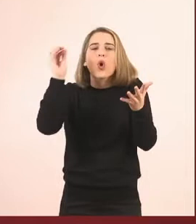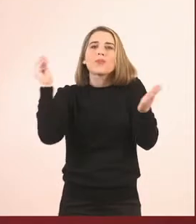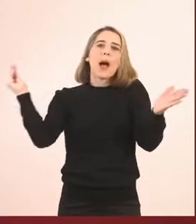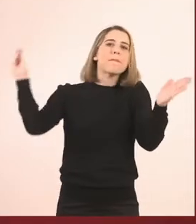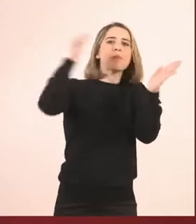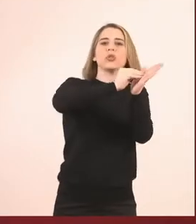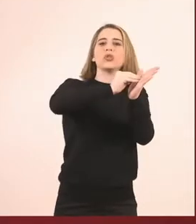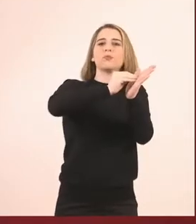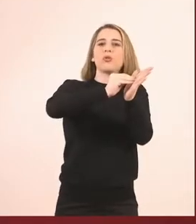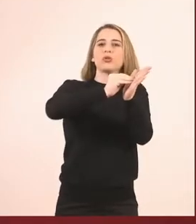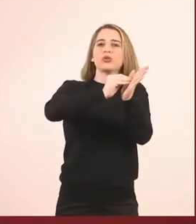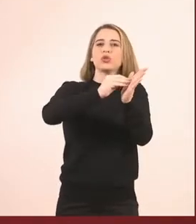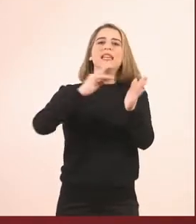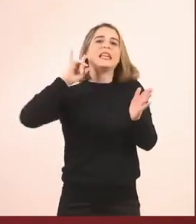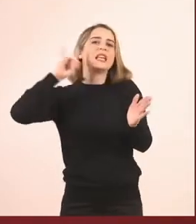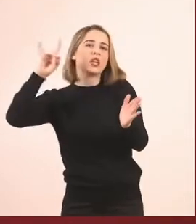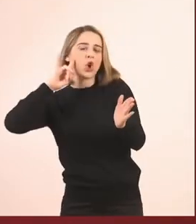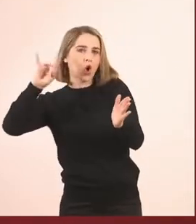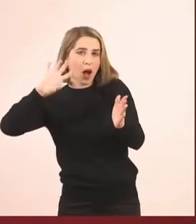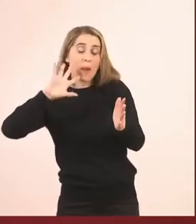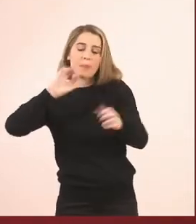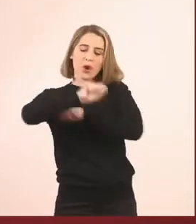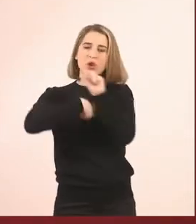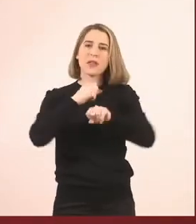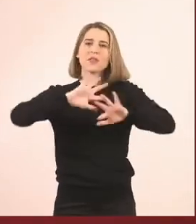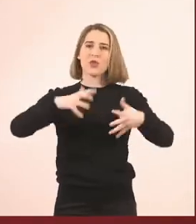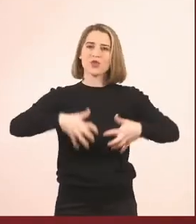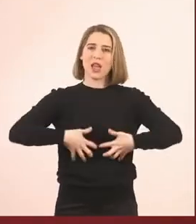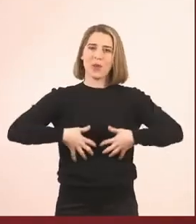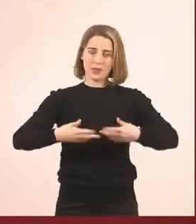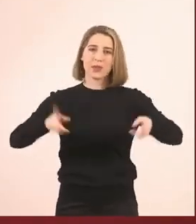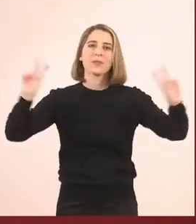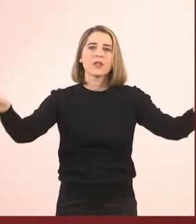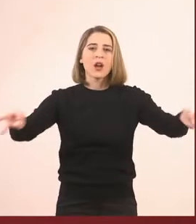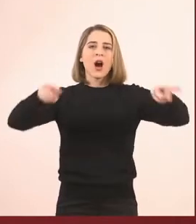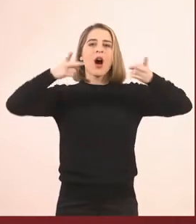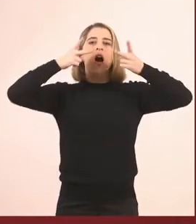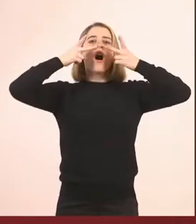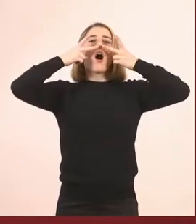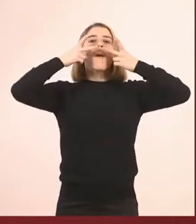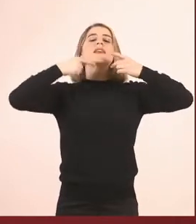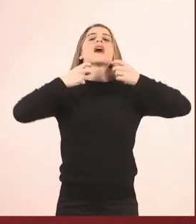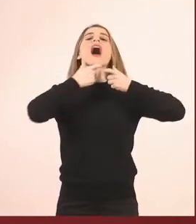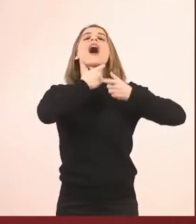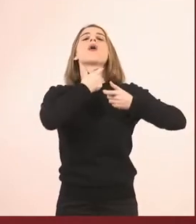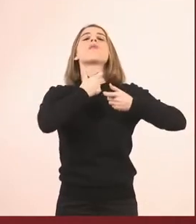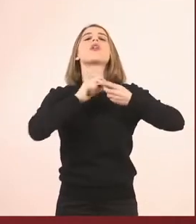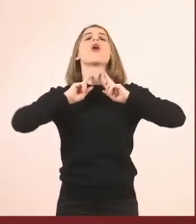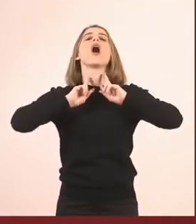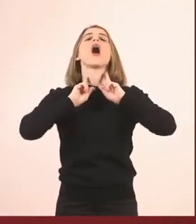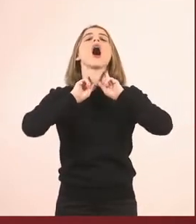χαμόγελο. Δηλαδή, θα πάρτε τη βαθιά αναπνοή που είπαμε, την έχουμε δουλέψει από πριν. Και θα είναι σαν να βγαίνει από ένα πηγάδι εδώ από το λαιμό μας.